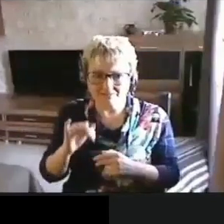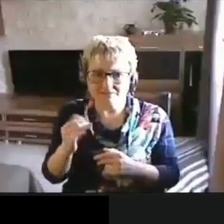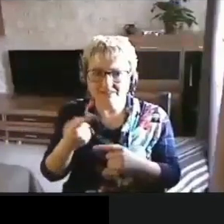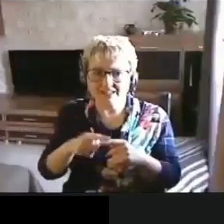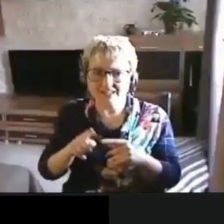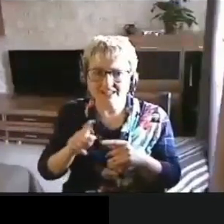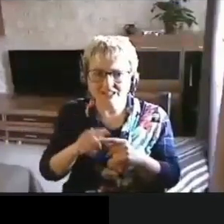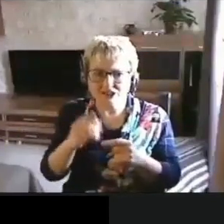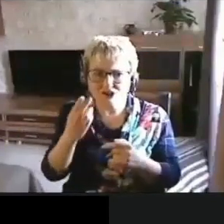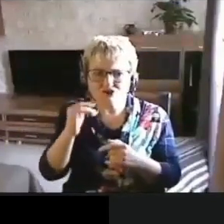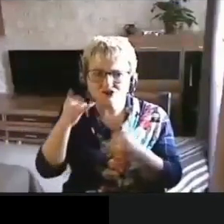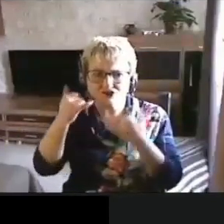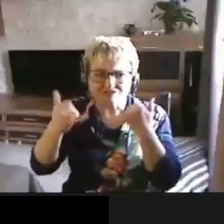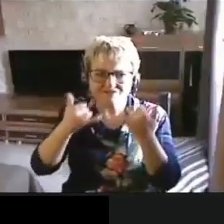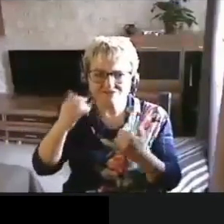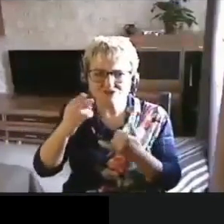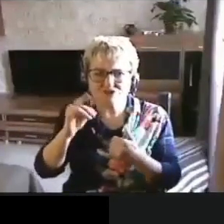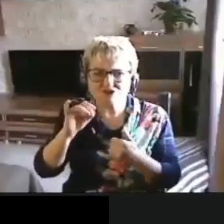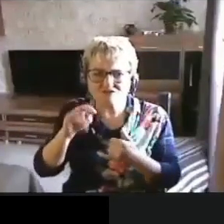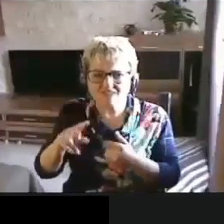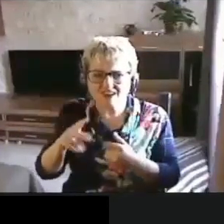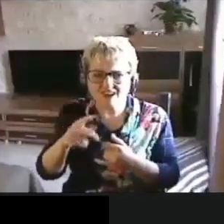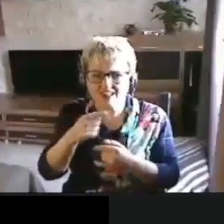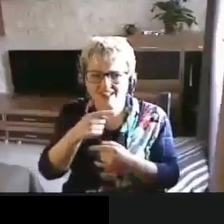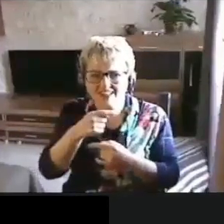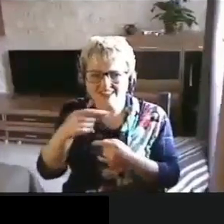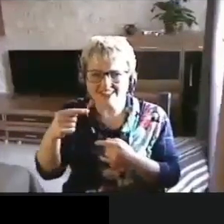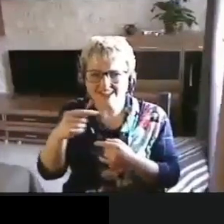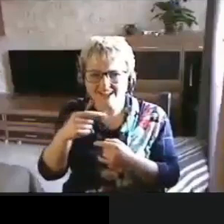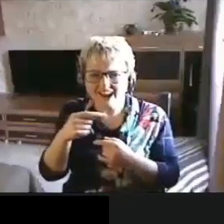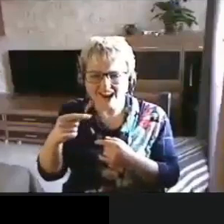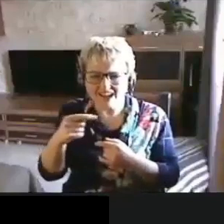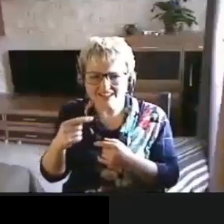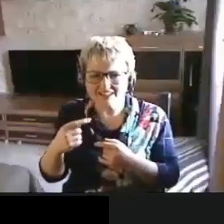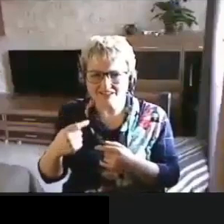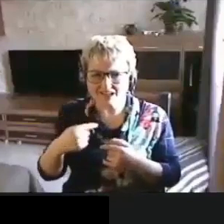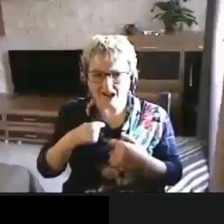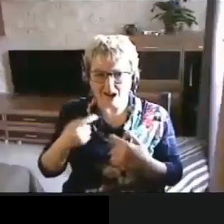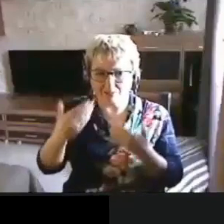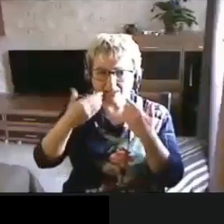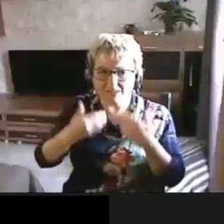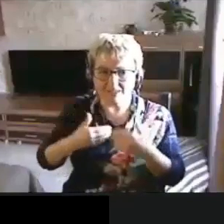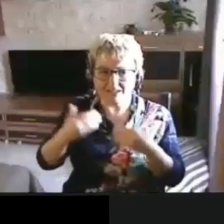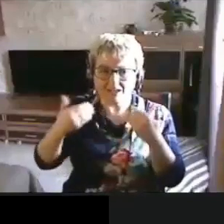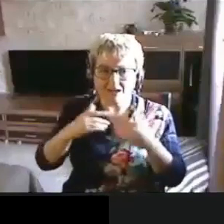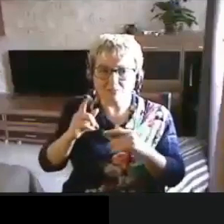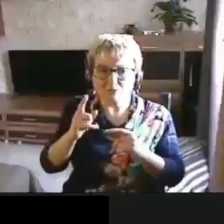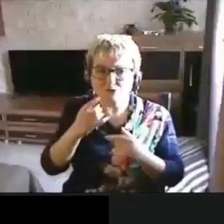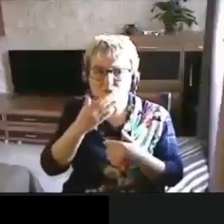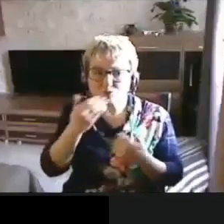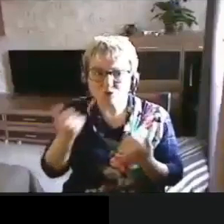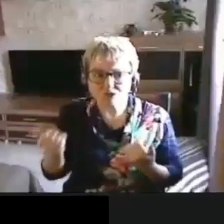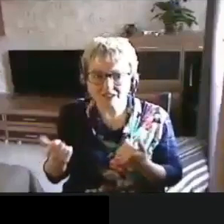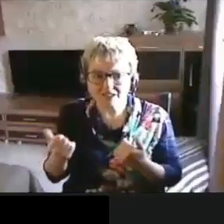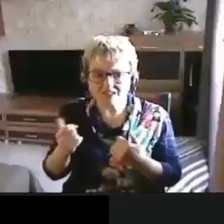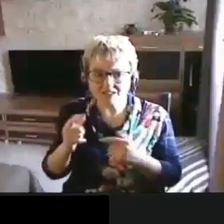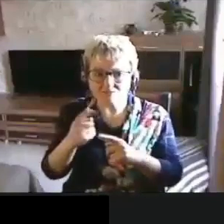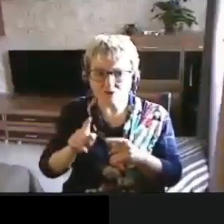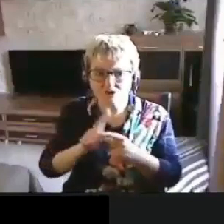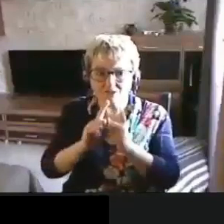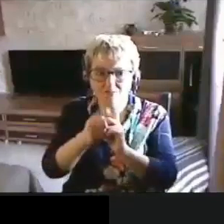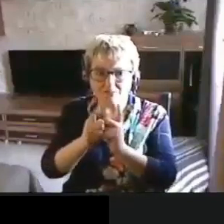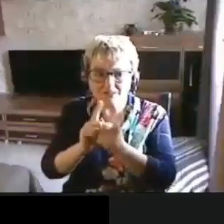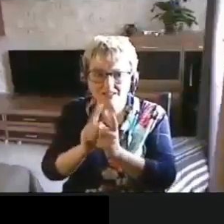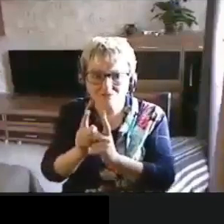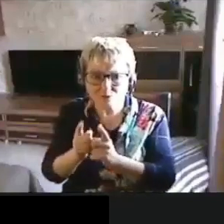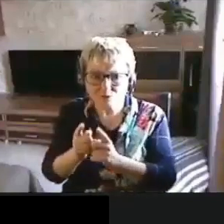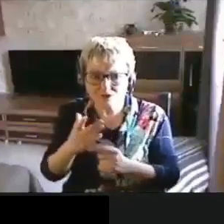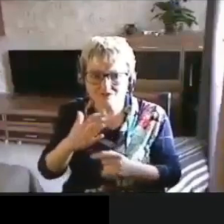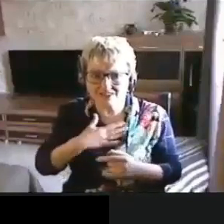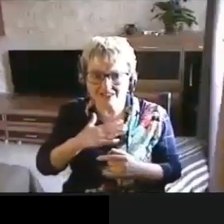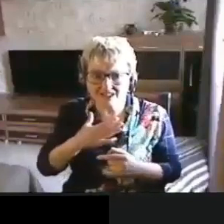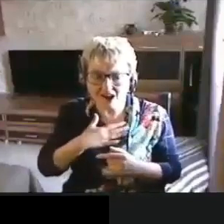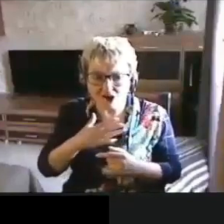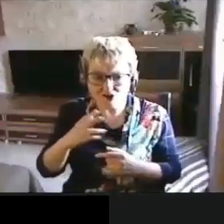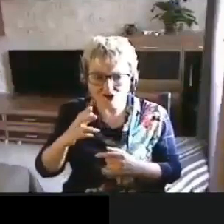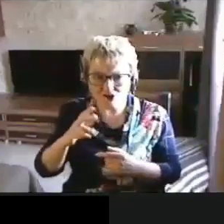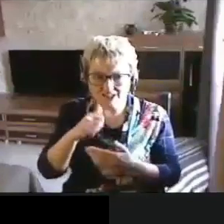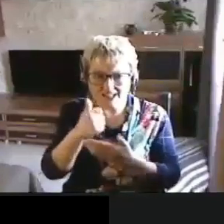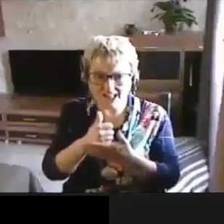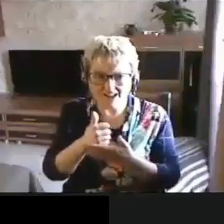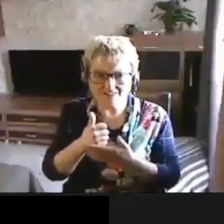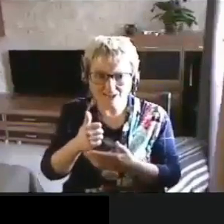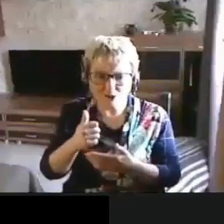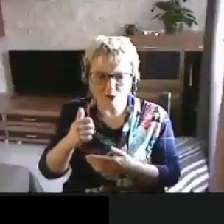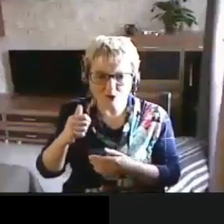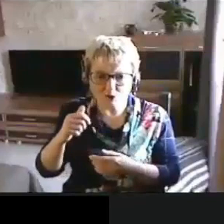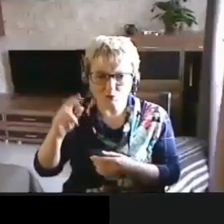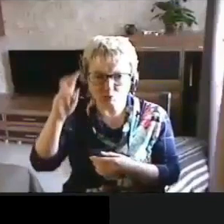вот эта шкварь звонков негативный ко мне, почему нет этого перевода в наши главы государства,